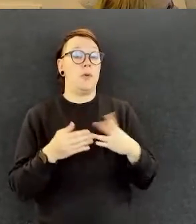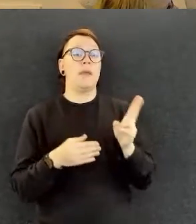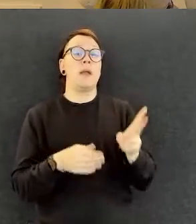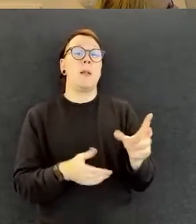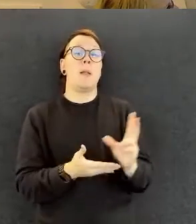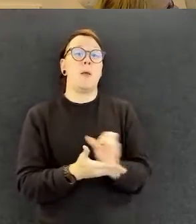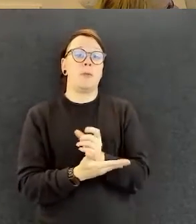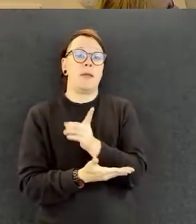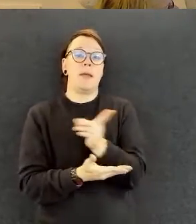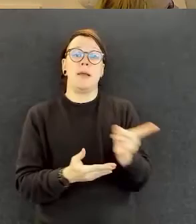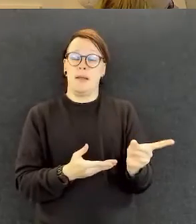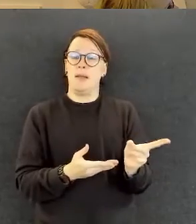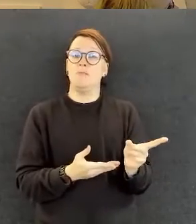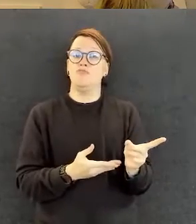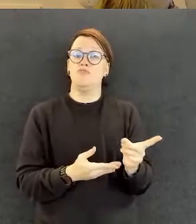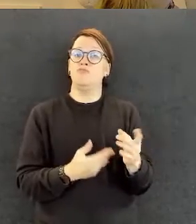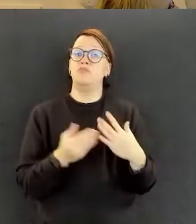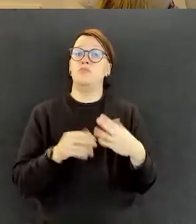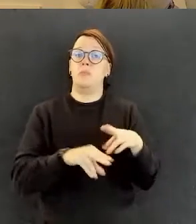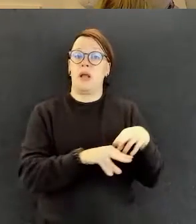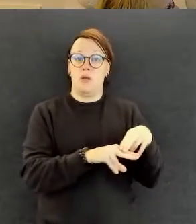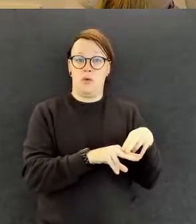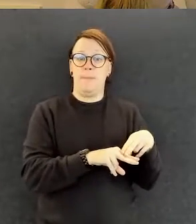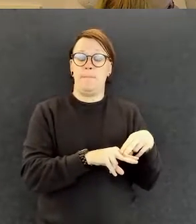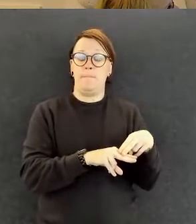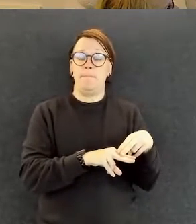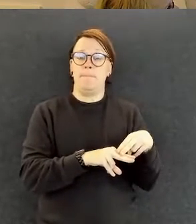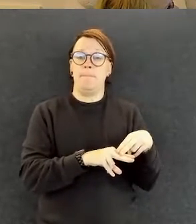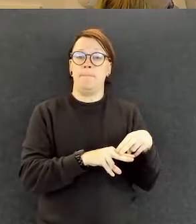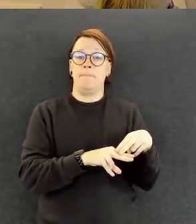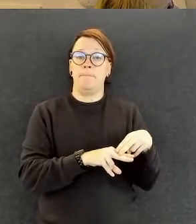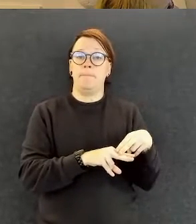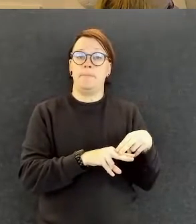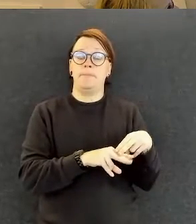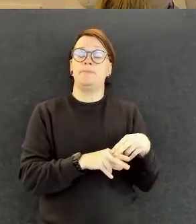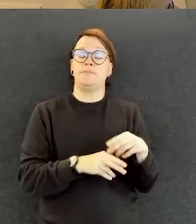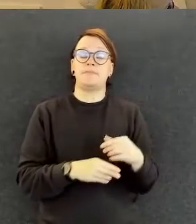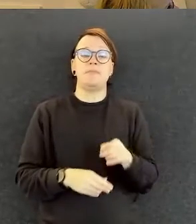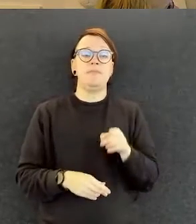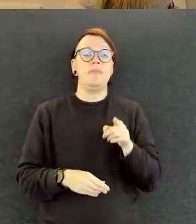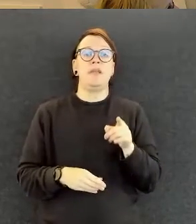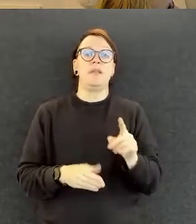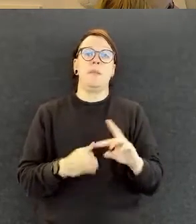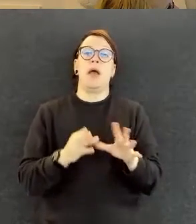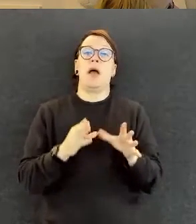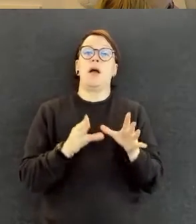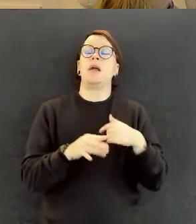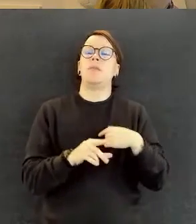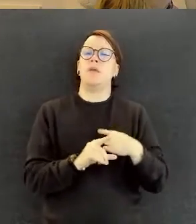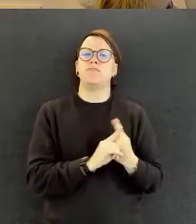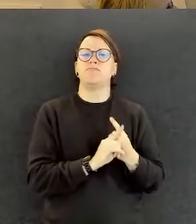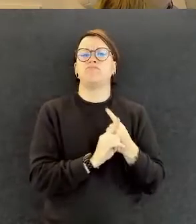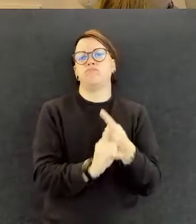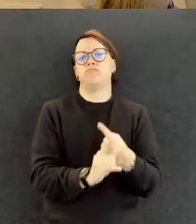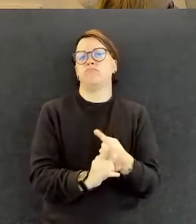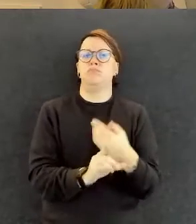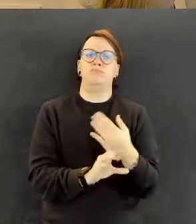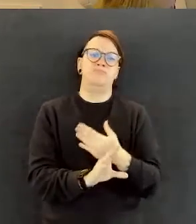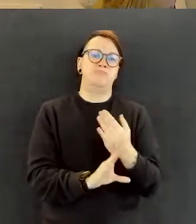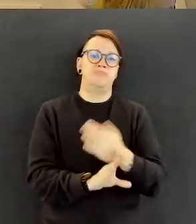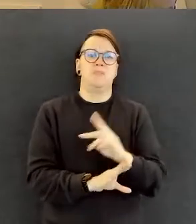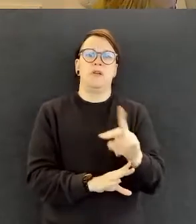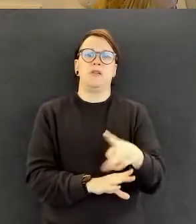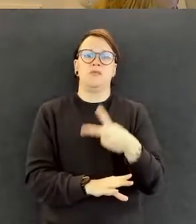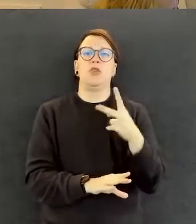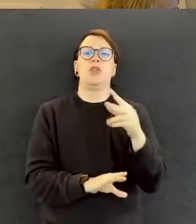Ja se on nyt ollut tuossa minulla pöydällä pien kaksi vuotta. Olen siinä ollut sitten mukana.